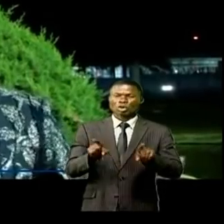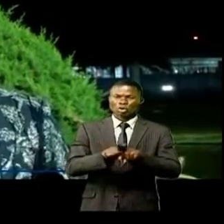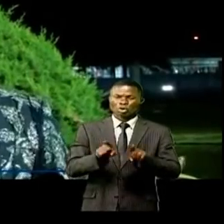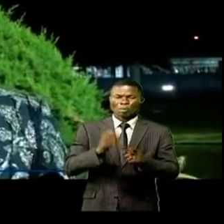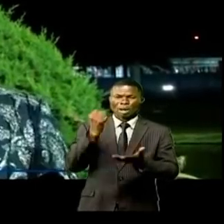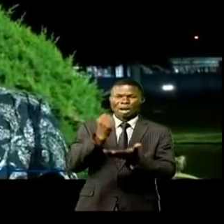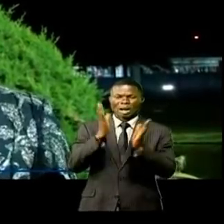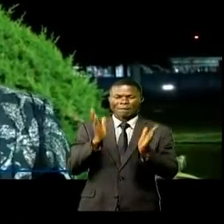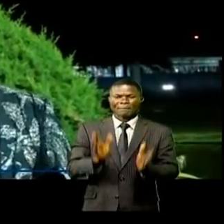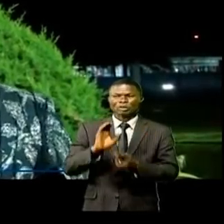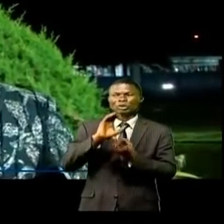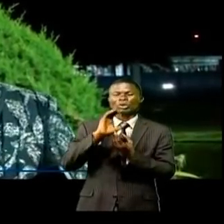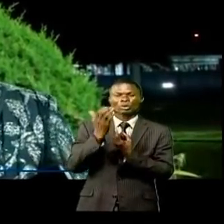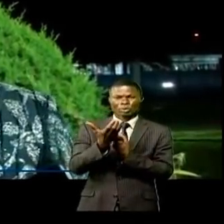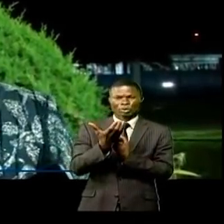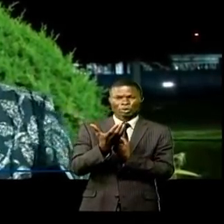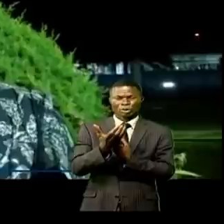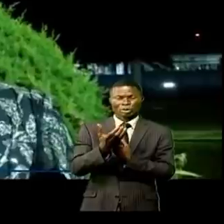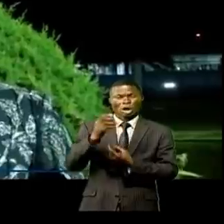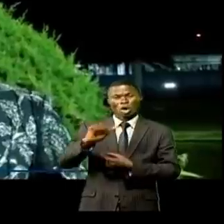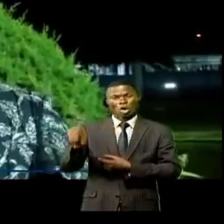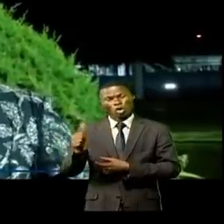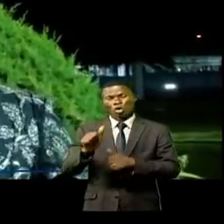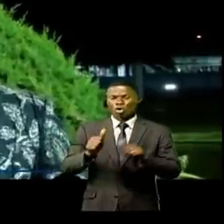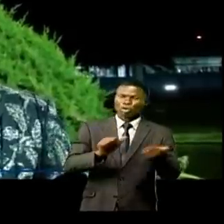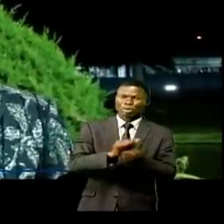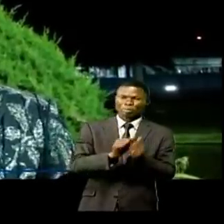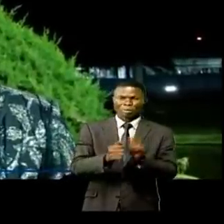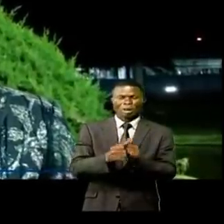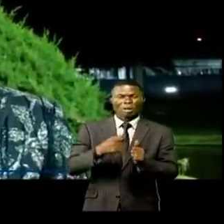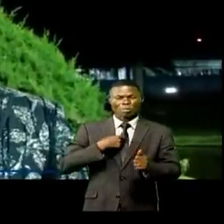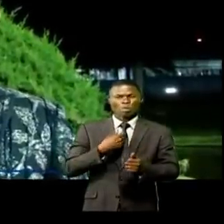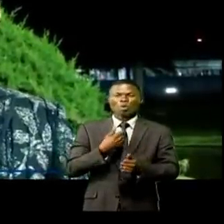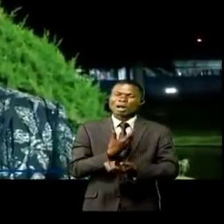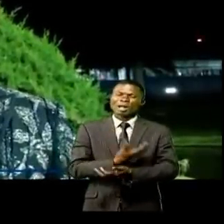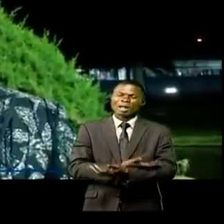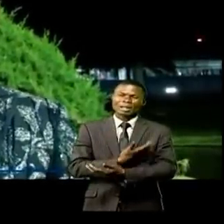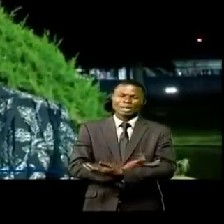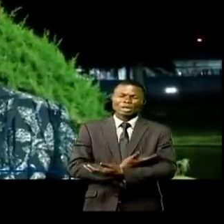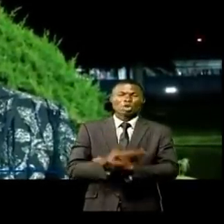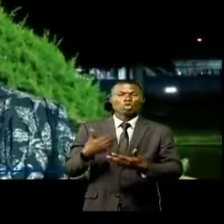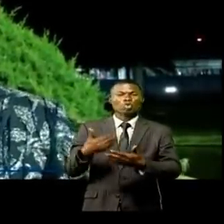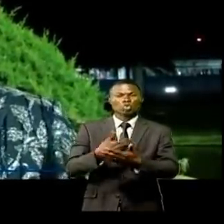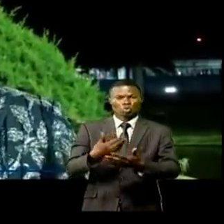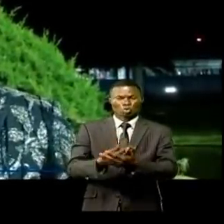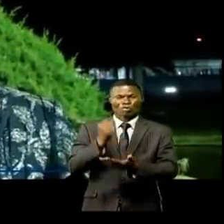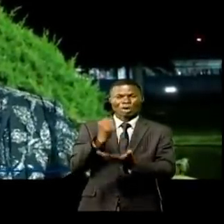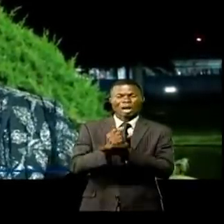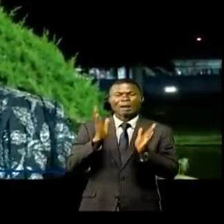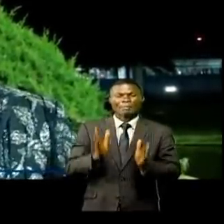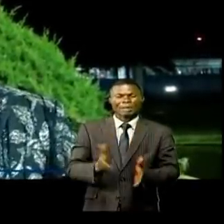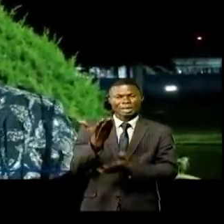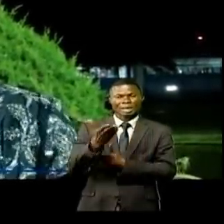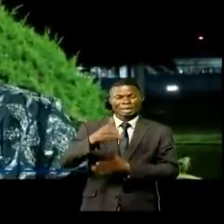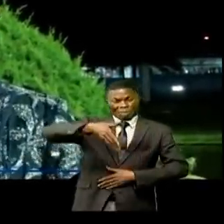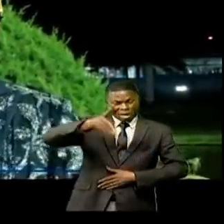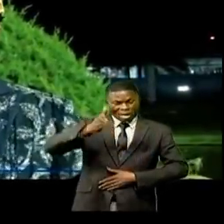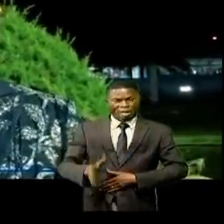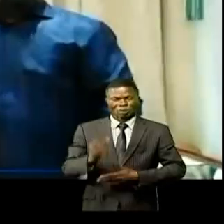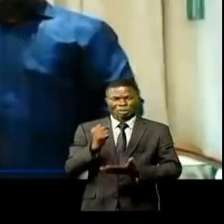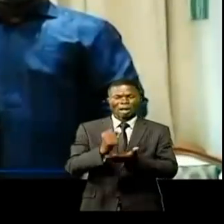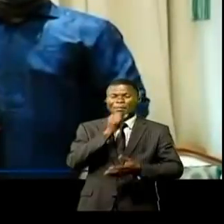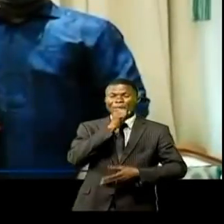'ambassadeur de la culture. Pour le reste, je suis un bébé ambassadeur. Donc je vais demander aux experts en la matière